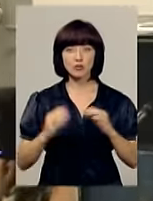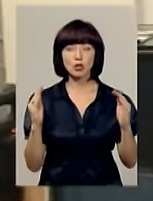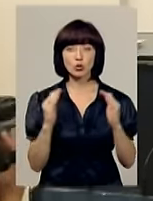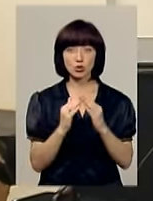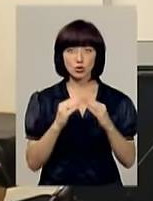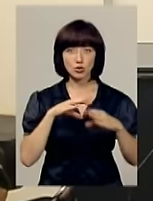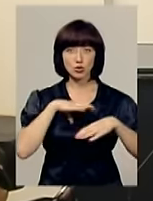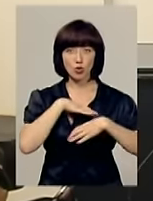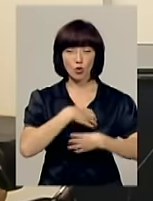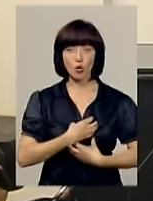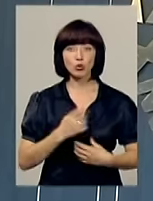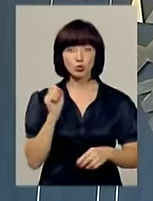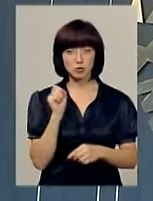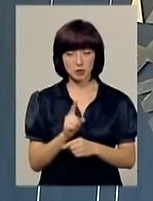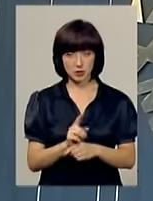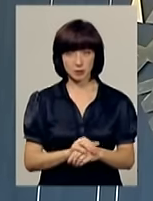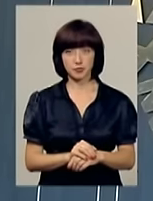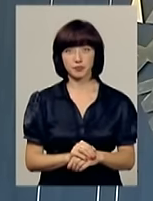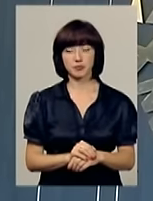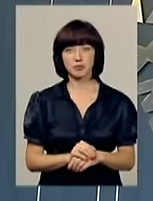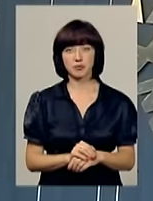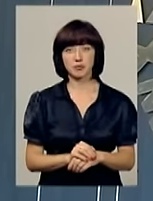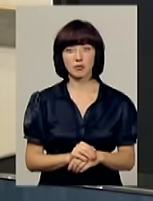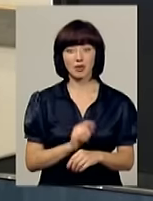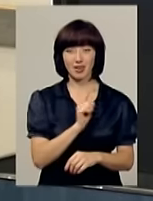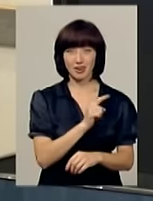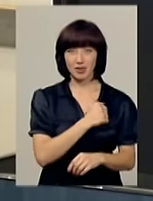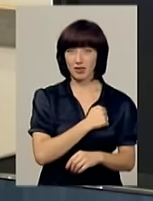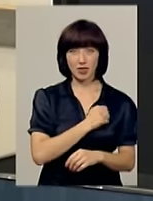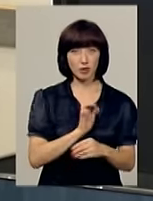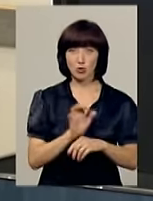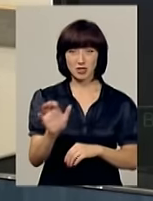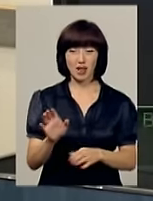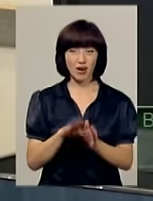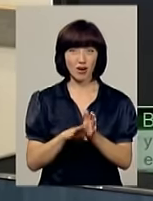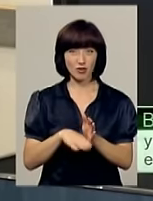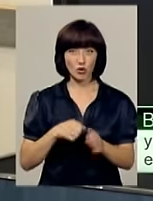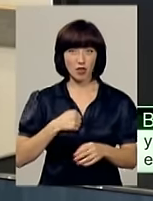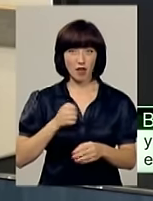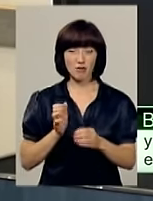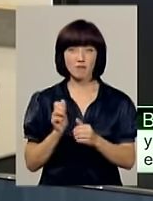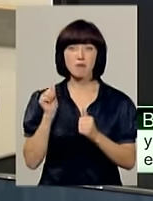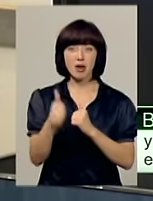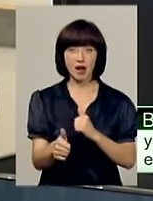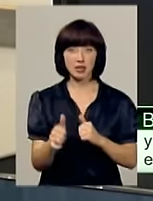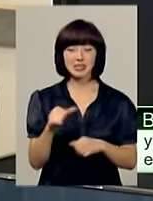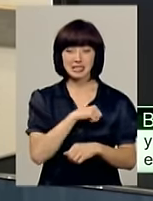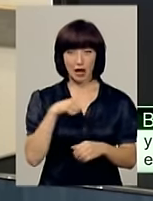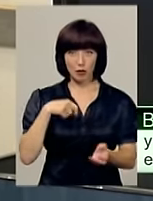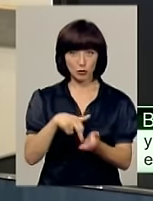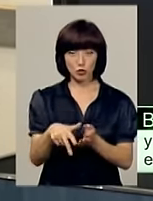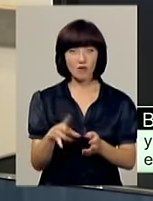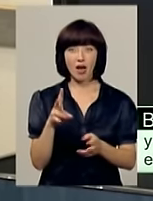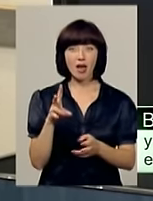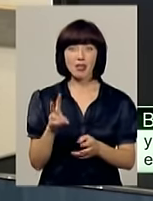зі скорботною місією. Він не послав солдата вперед, він пішов сам і наступив на розтяжку. Він не підставив